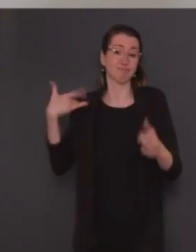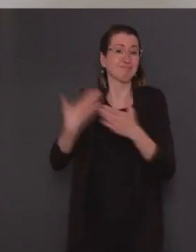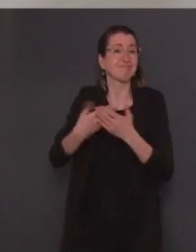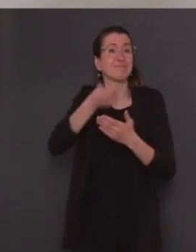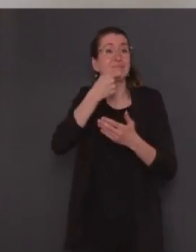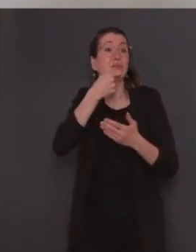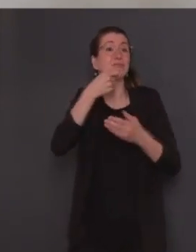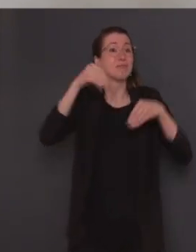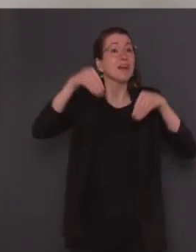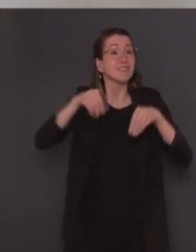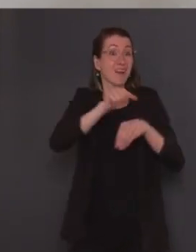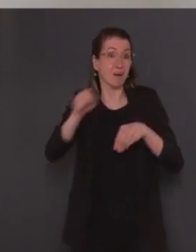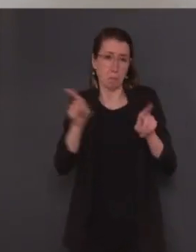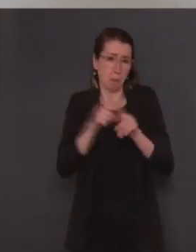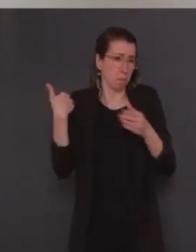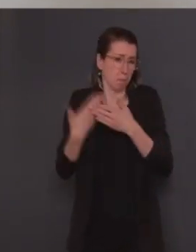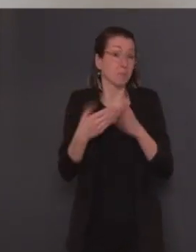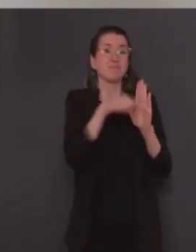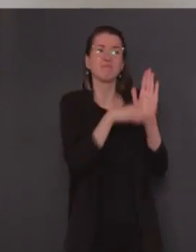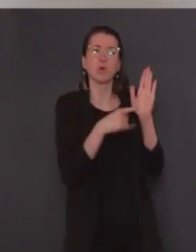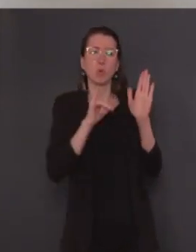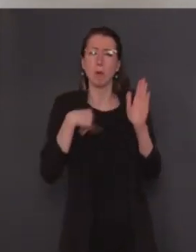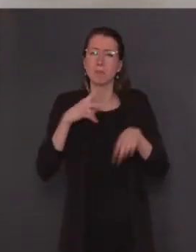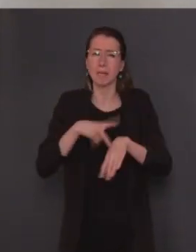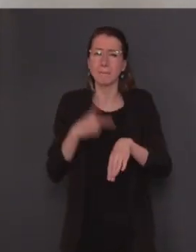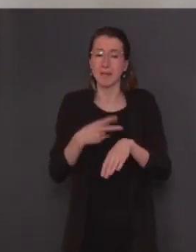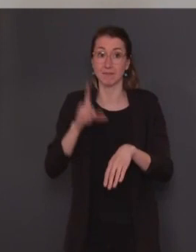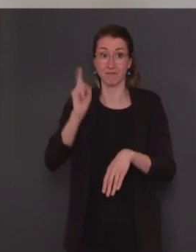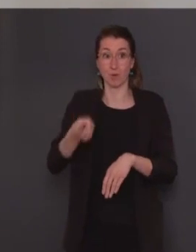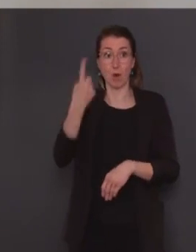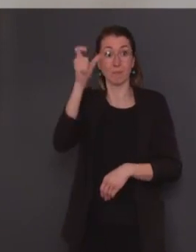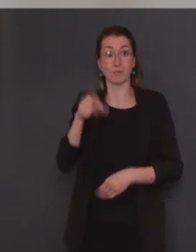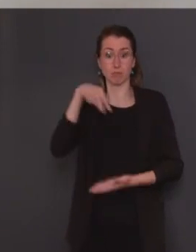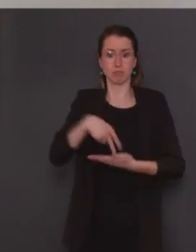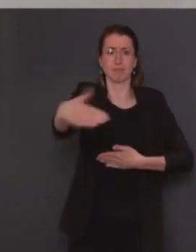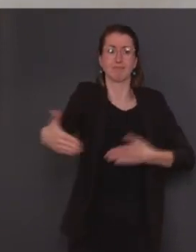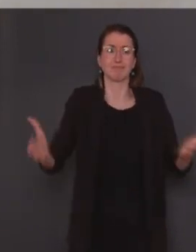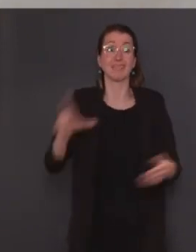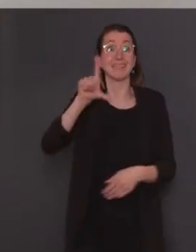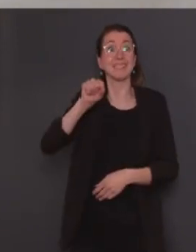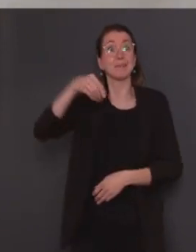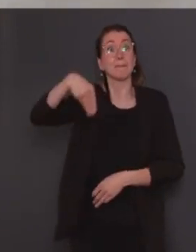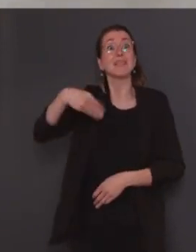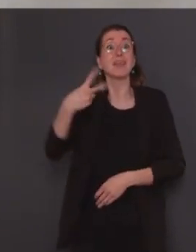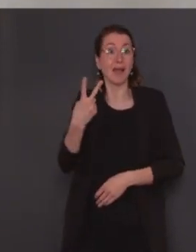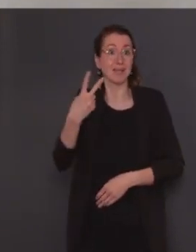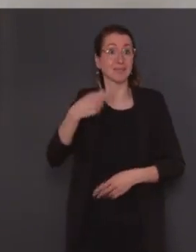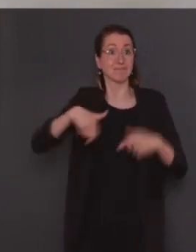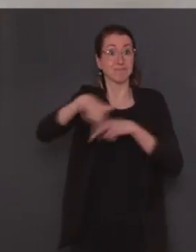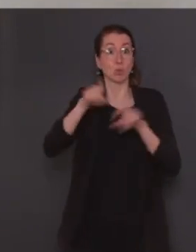'agit d'un seul client par 10 mètres carrés, cependant 30 minutes maximum. Vous l'aurez compris, ça existe déjà.